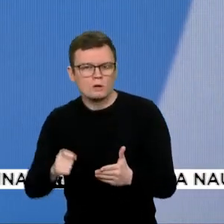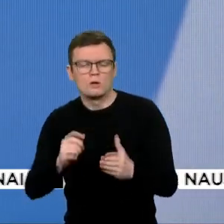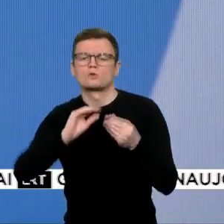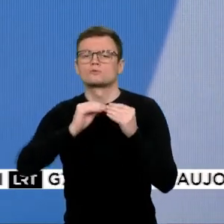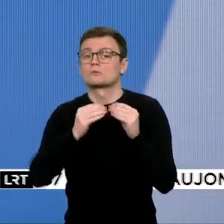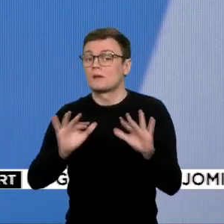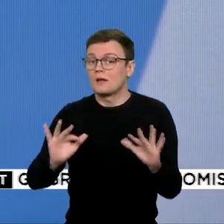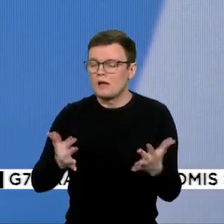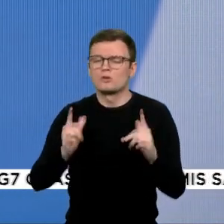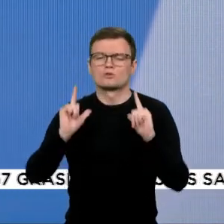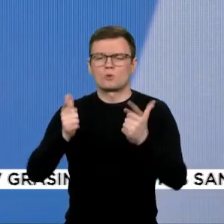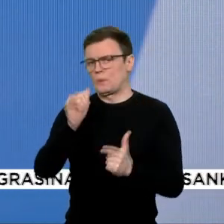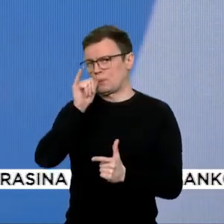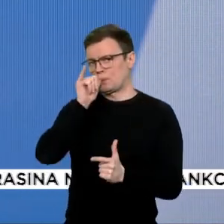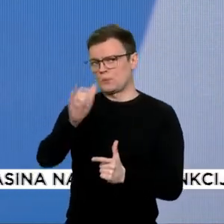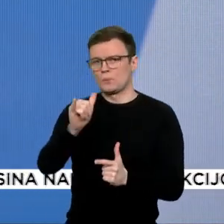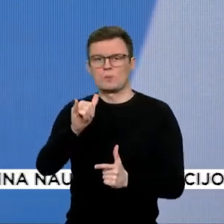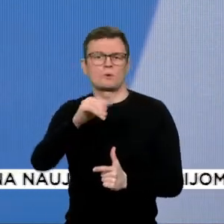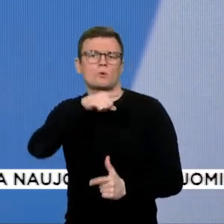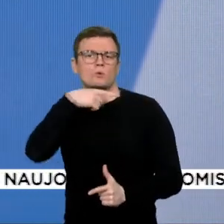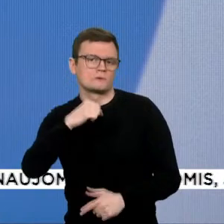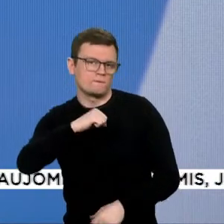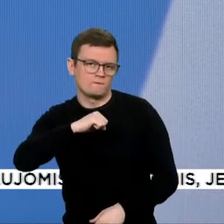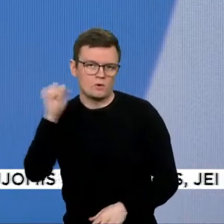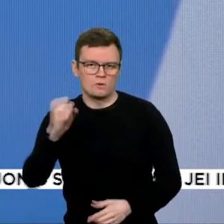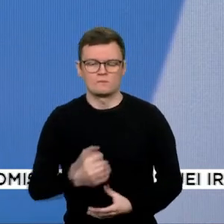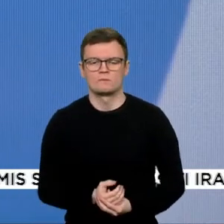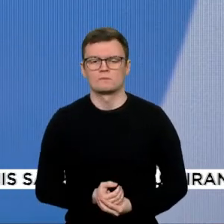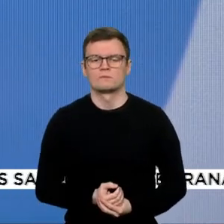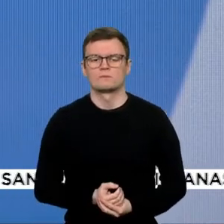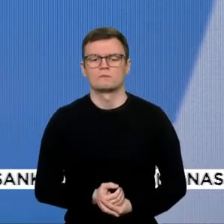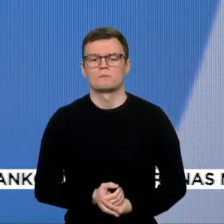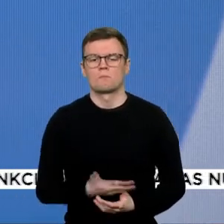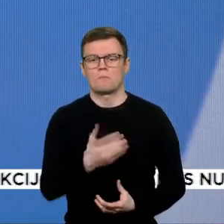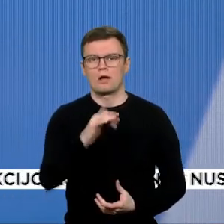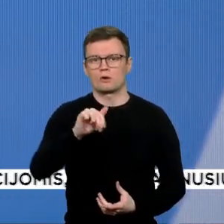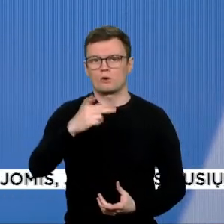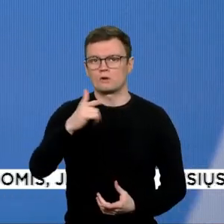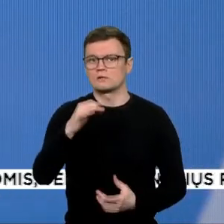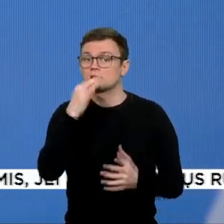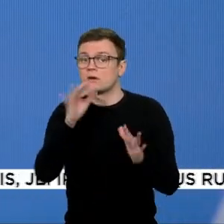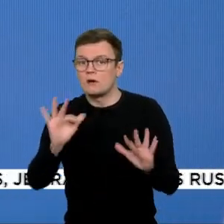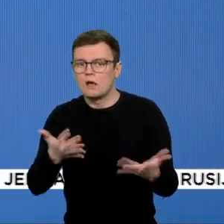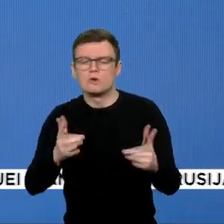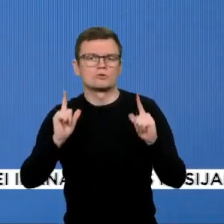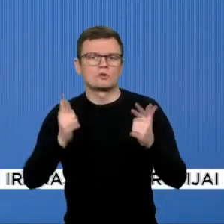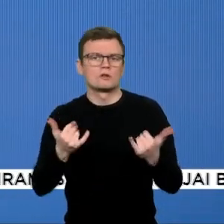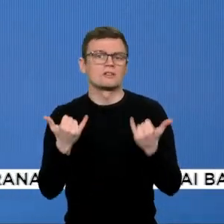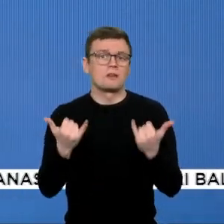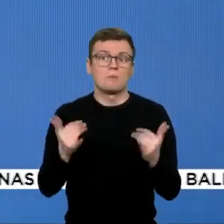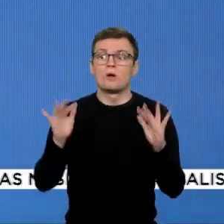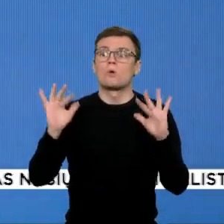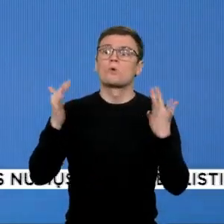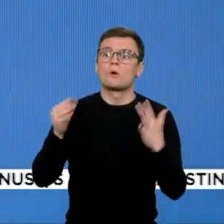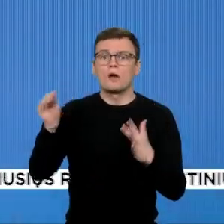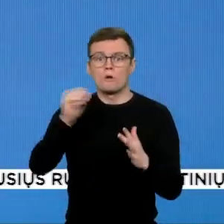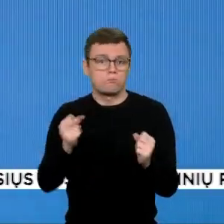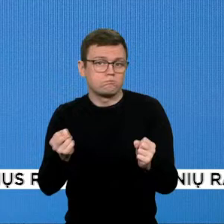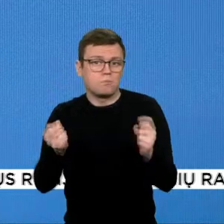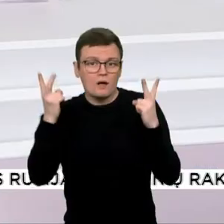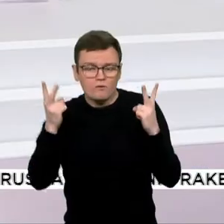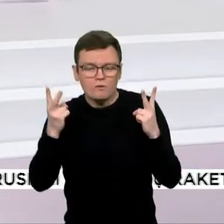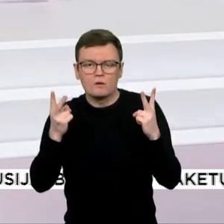Iš vakarėse Emanuelis Makronas tautai kalbėjo, kad egzistencinės grėsmės akivaizdoje Europą negali rinktis